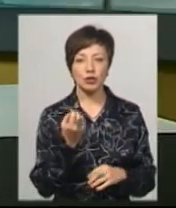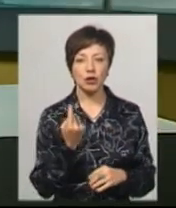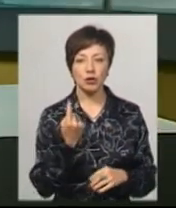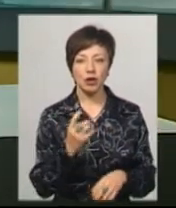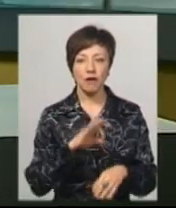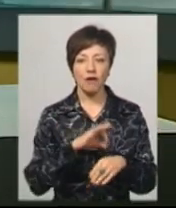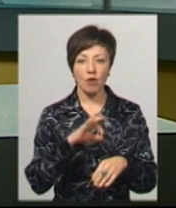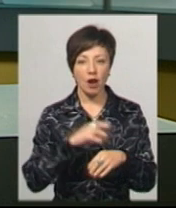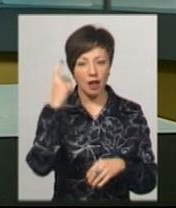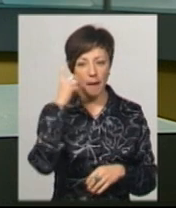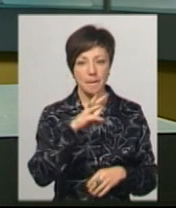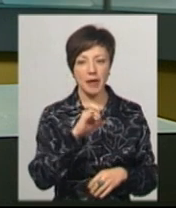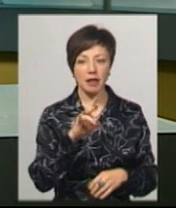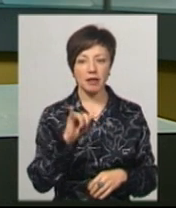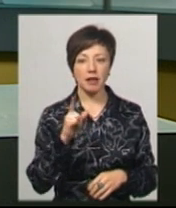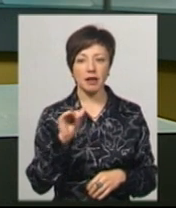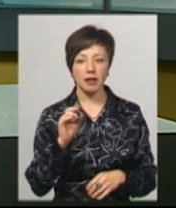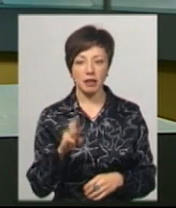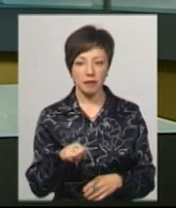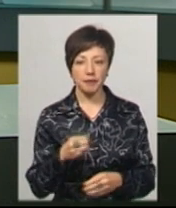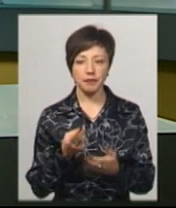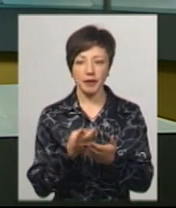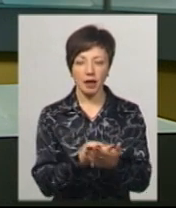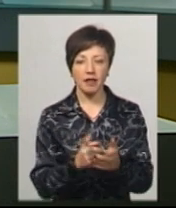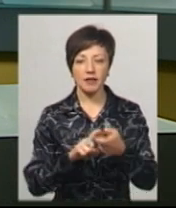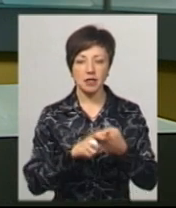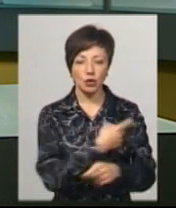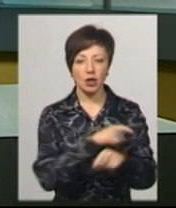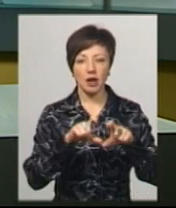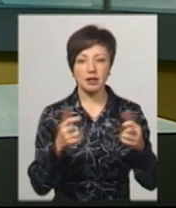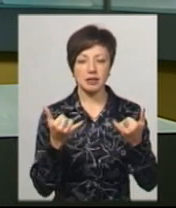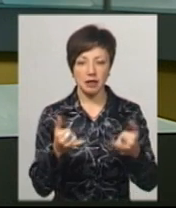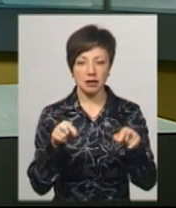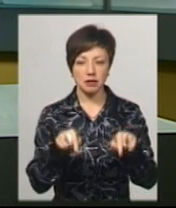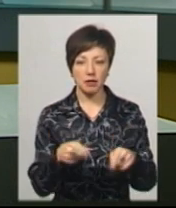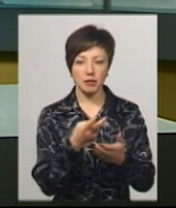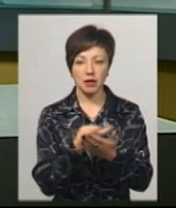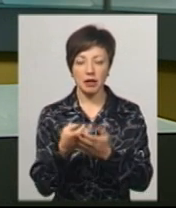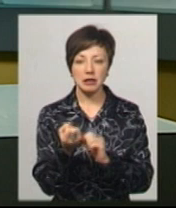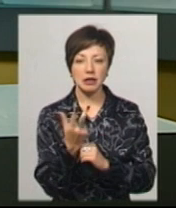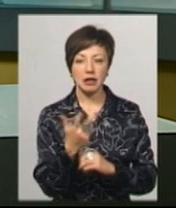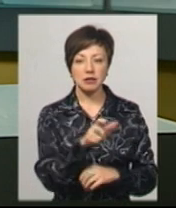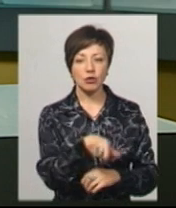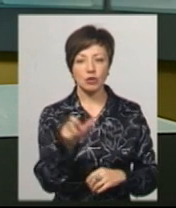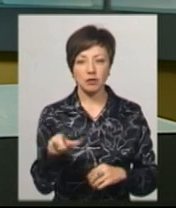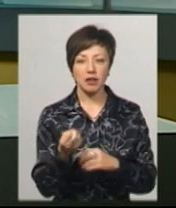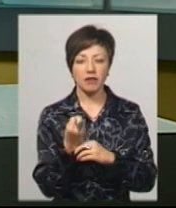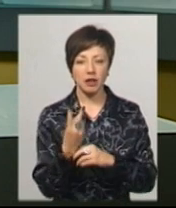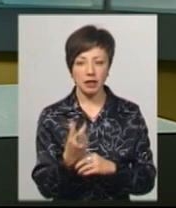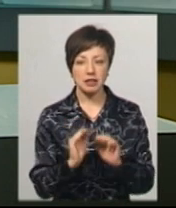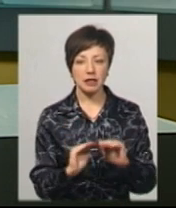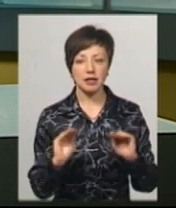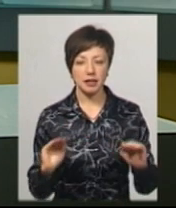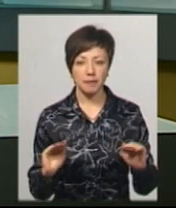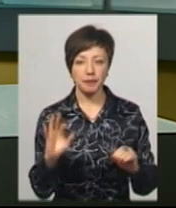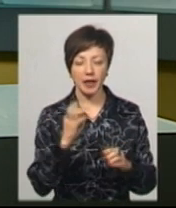менінгіт поступив до Хмельницької міської інфекційної лікарні. Зараз у закладі з цим діагнозом перебуває 13 осіб, 12 з котрих –